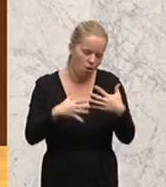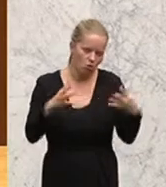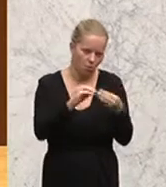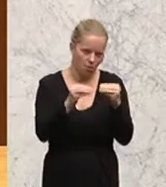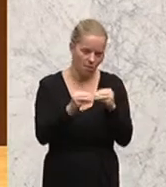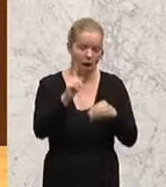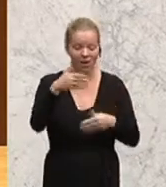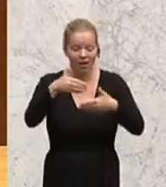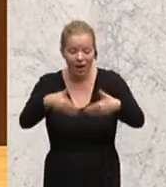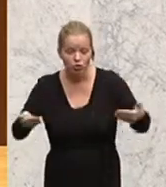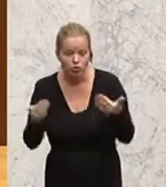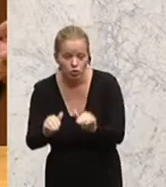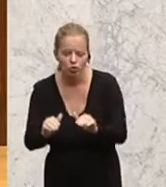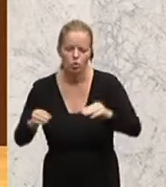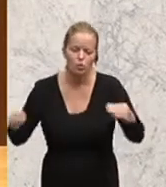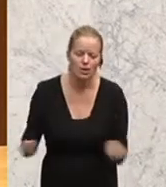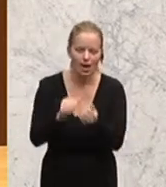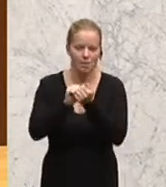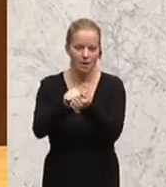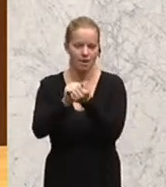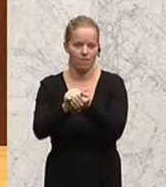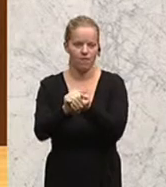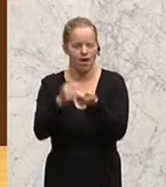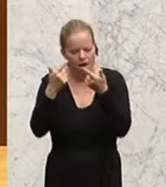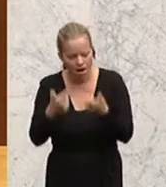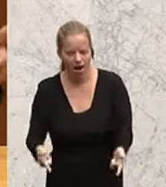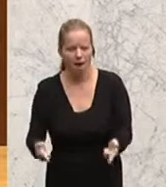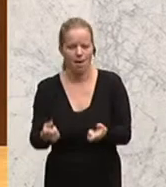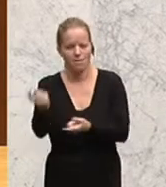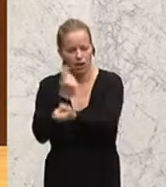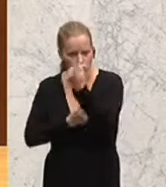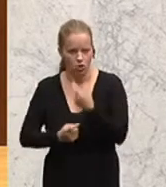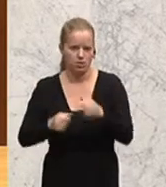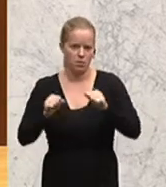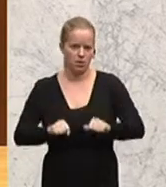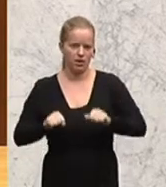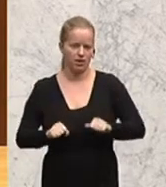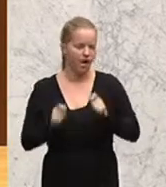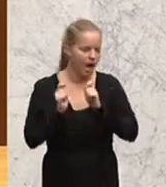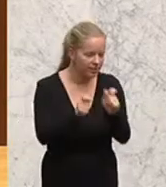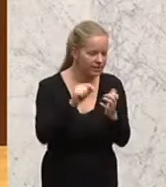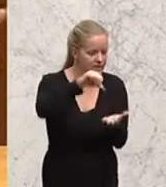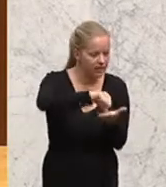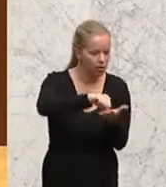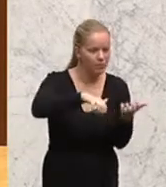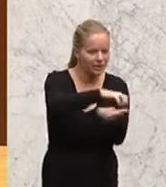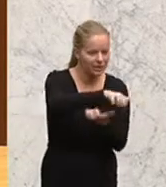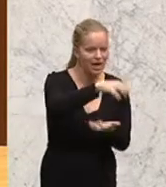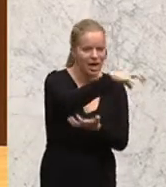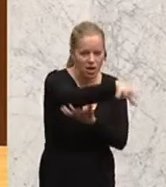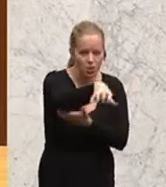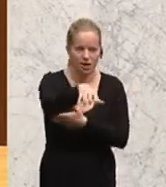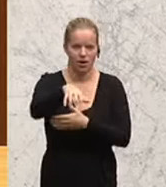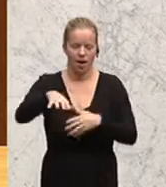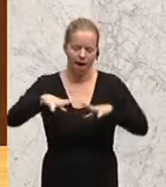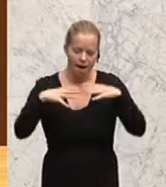Grenzschutz, Ursachenbekämpfung, legale Migrationsmöglichkeiten, Antragszentren in den Krisenregionen, einheitliche